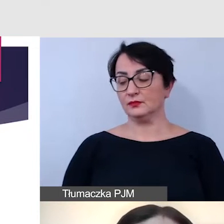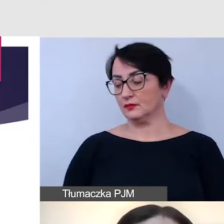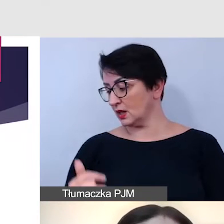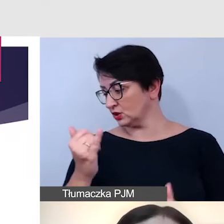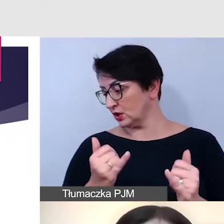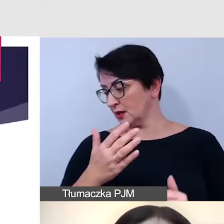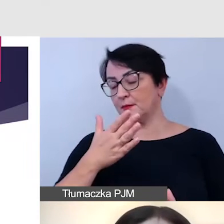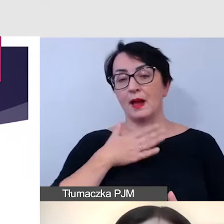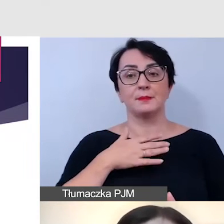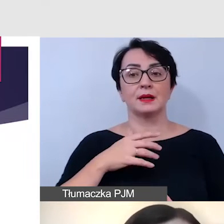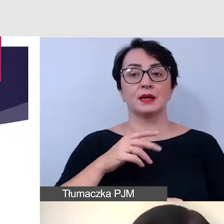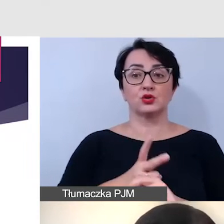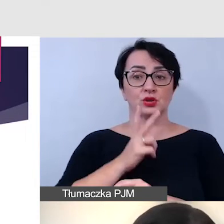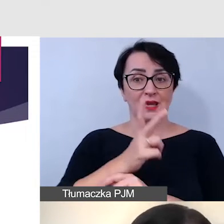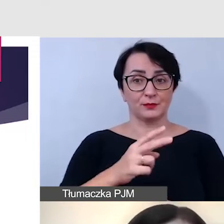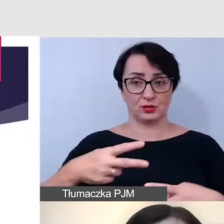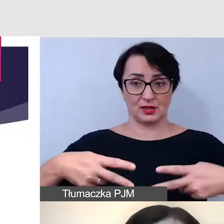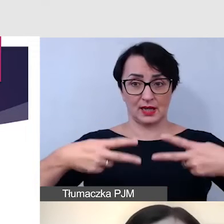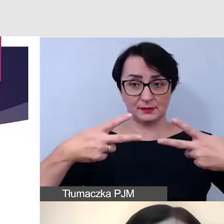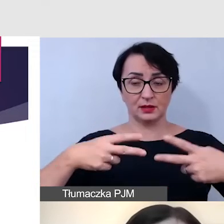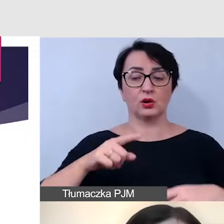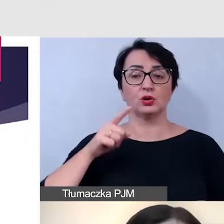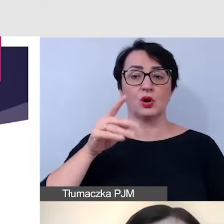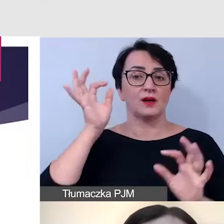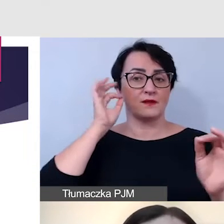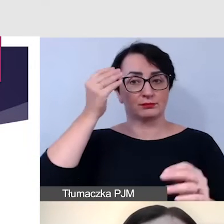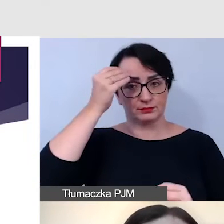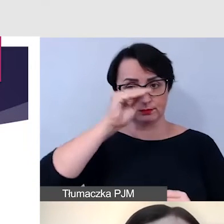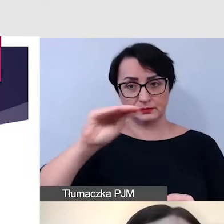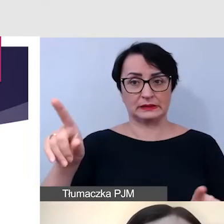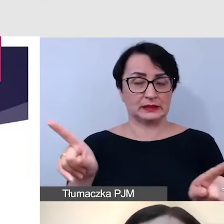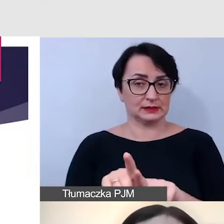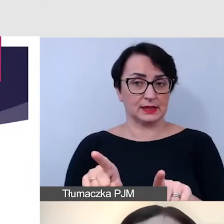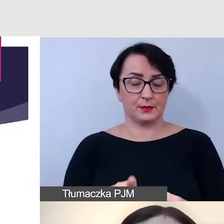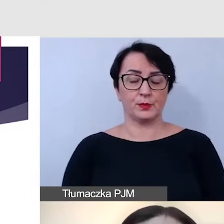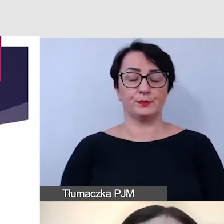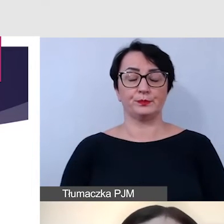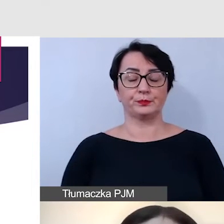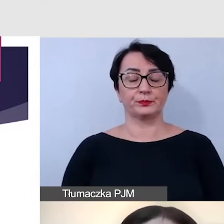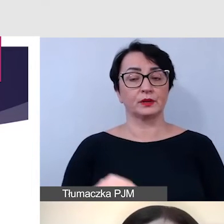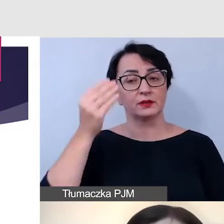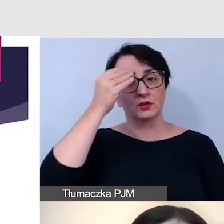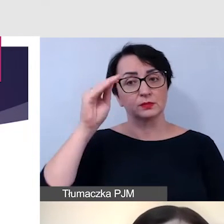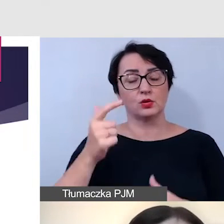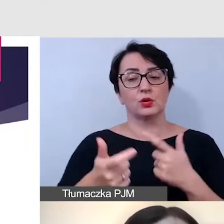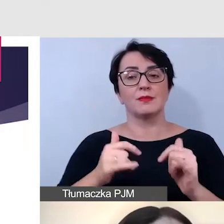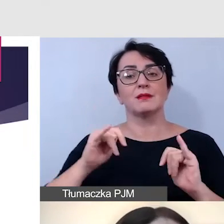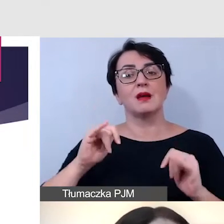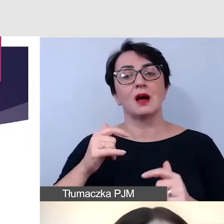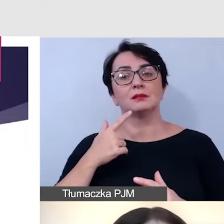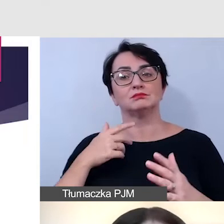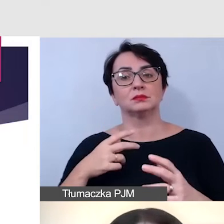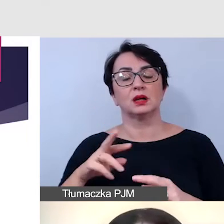dostępność transmisji, również o tym informujemy. Informujemy, jak zarezerwować sobie miejsce